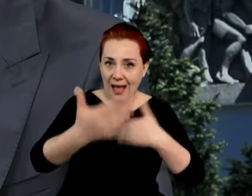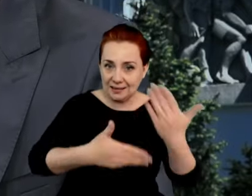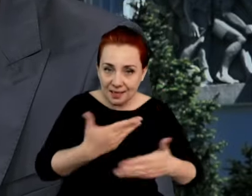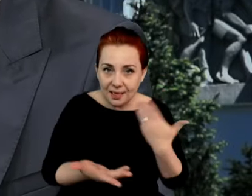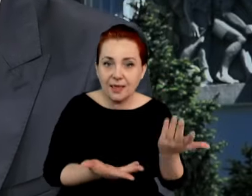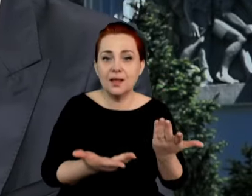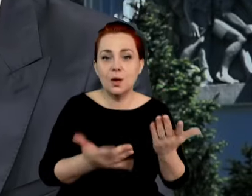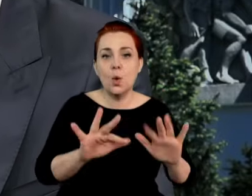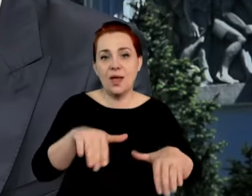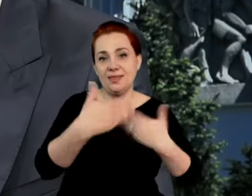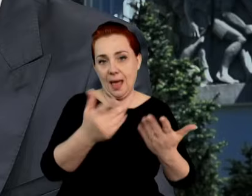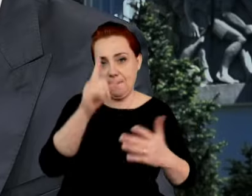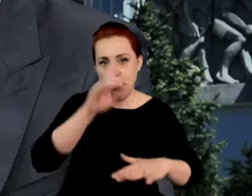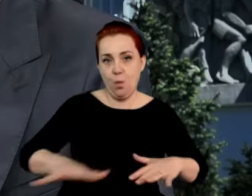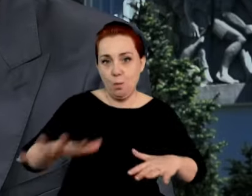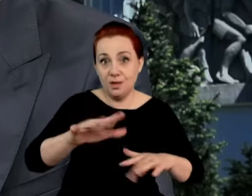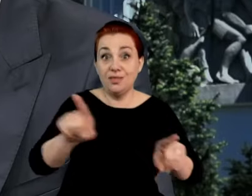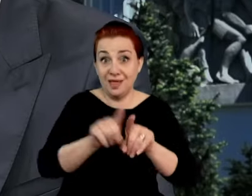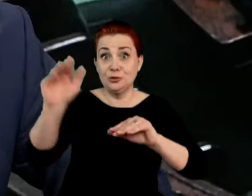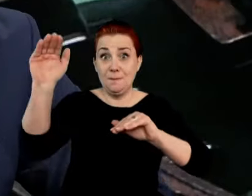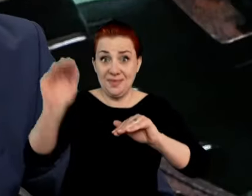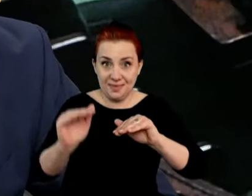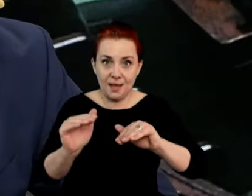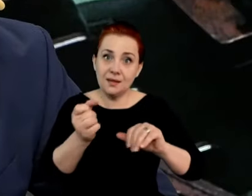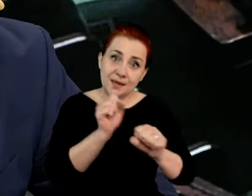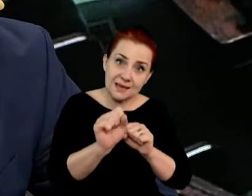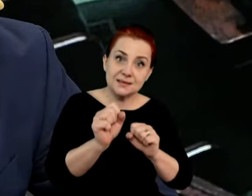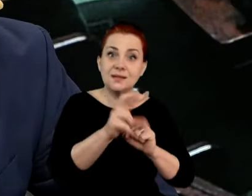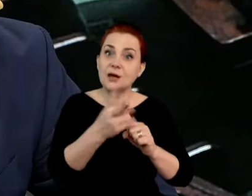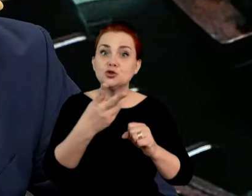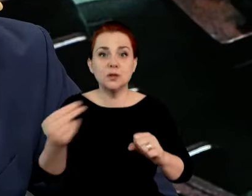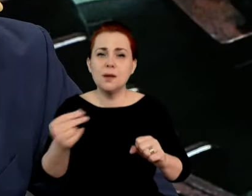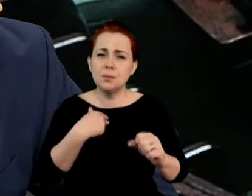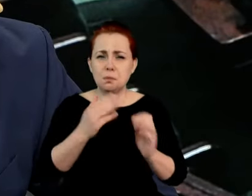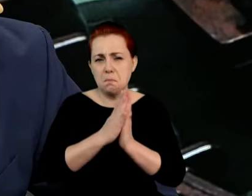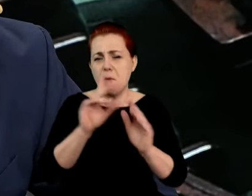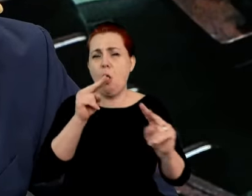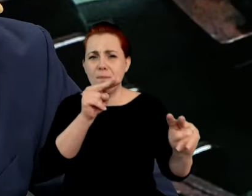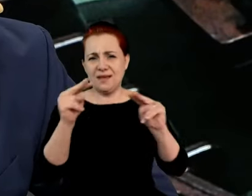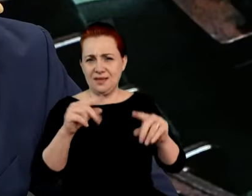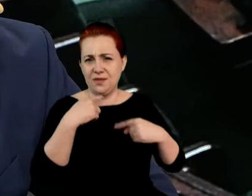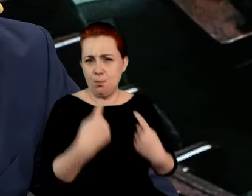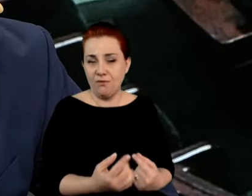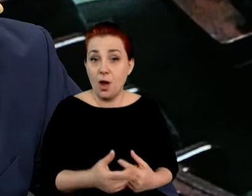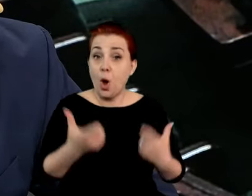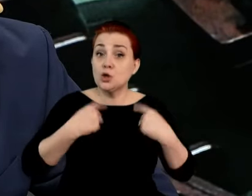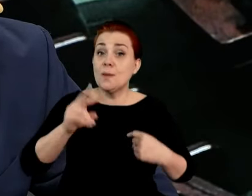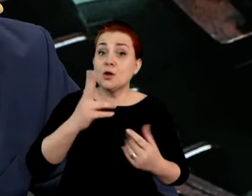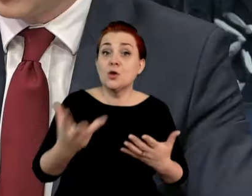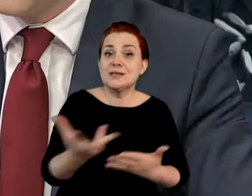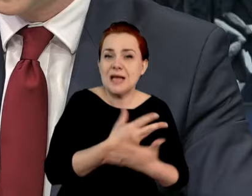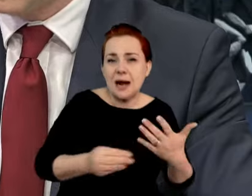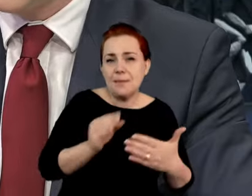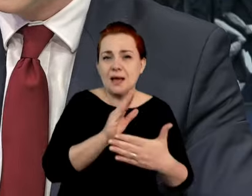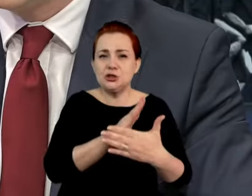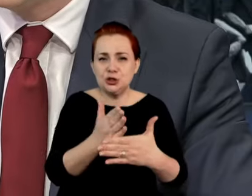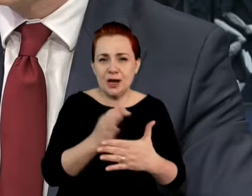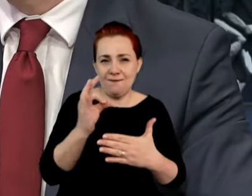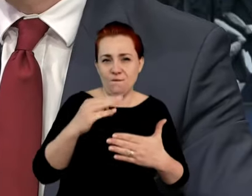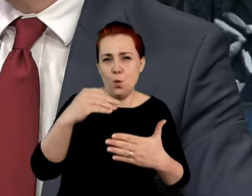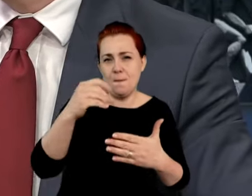o daniny publicznej, tak czy tak zmalał? Zmalał czy nie zmalał, panie redaktorze? No obiektywnie. Czy osoba, która zarabia średnią krajową,